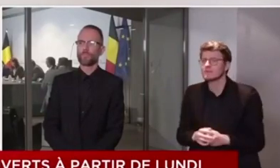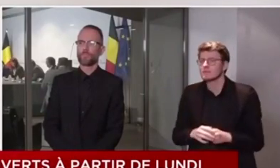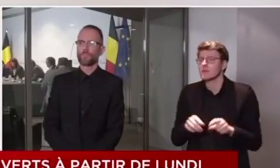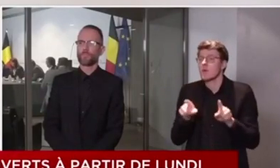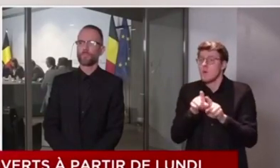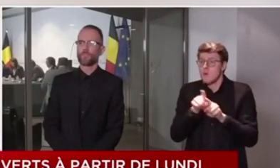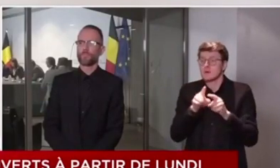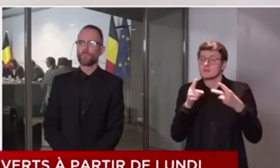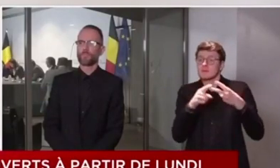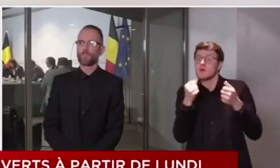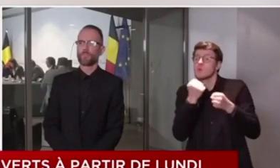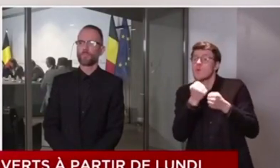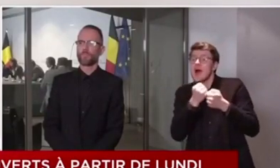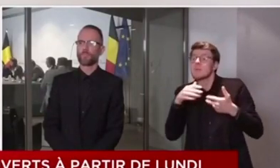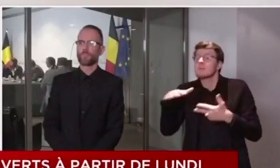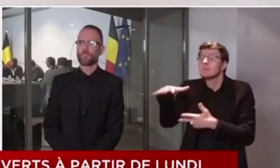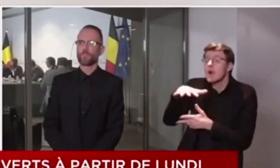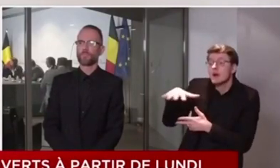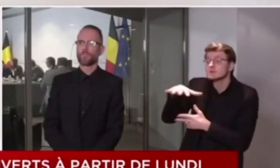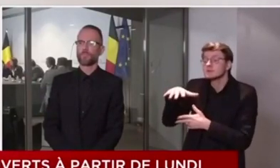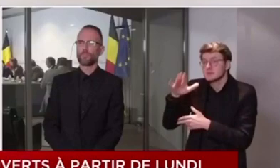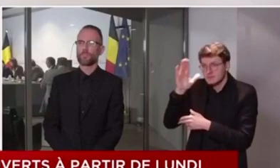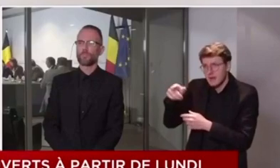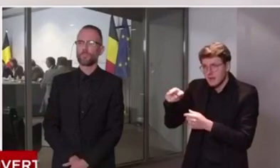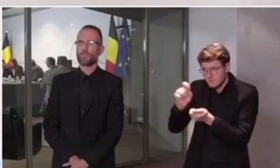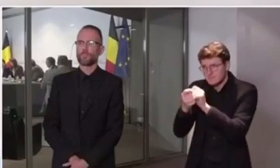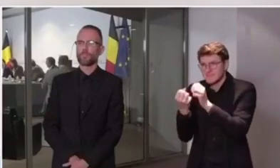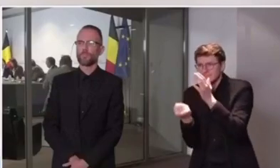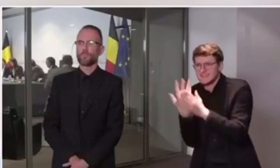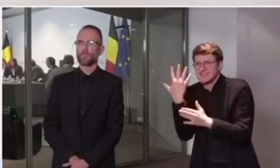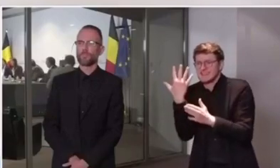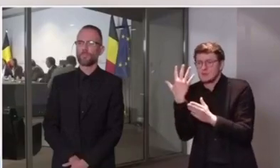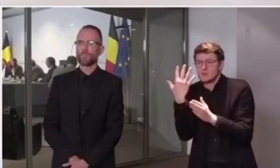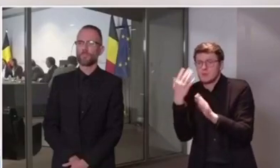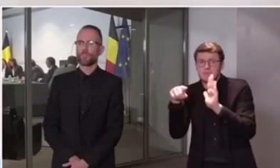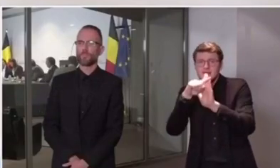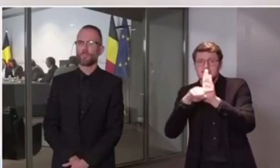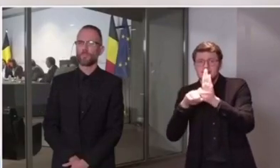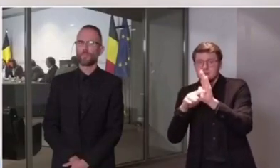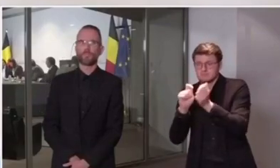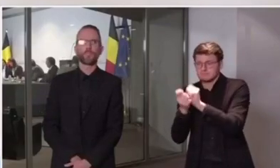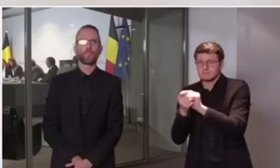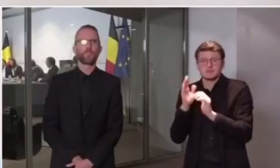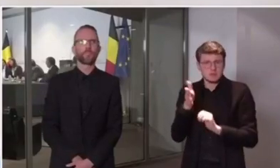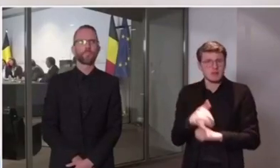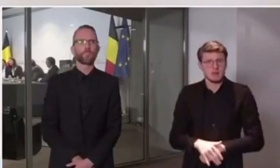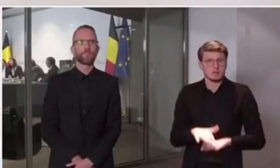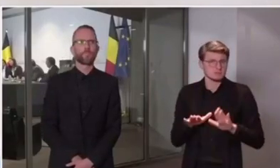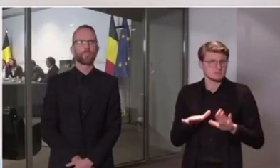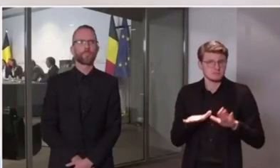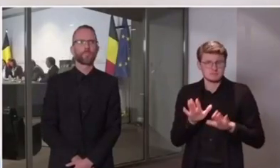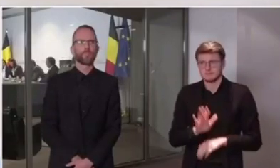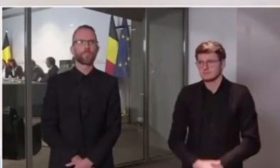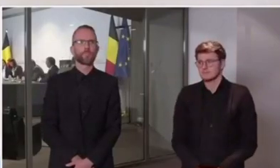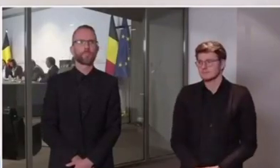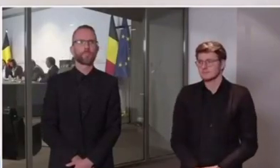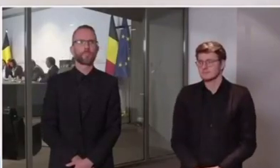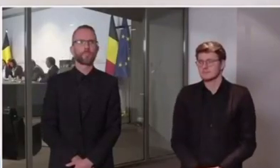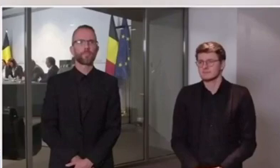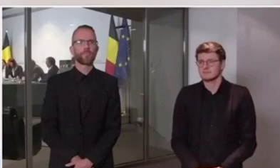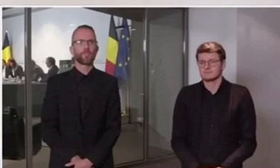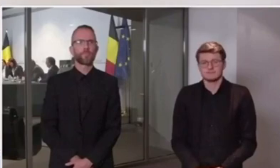pour le travail. Il est clair que le port du masque, même dit de confort, jouera aussi un rôle important dans la stratégie de déconfinement.